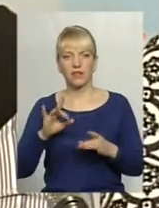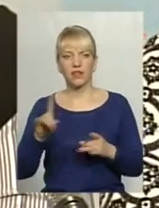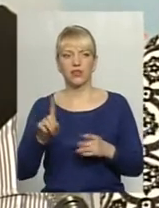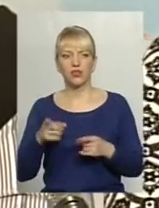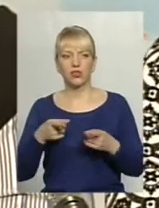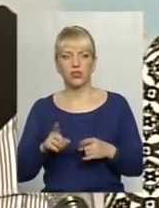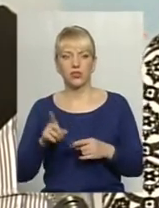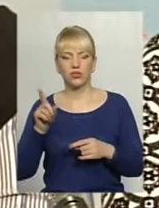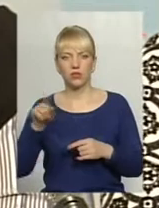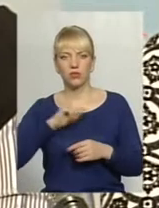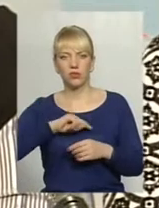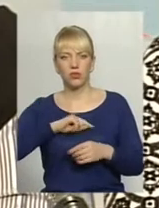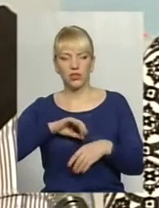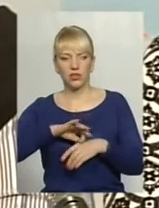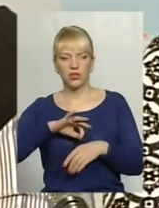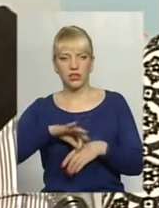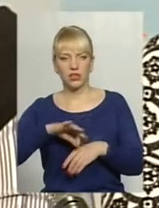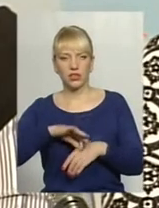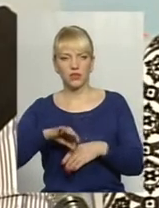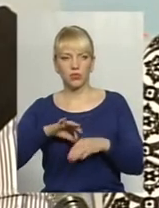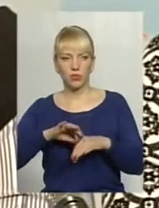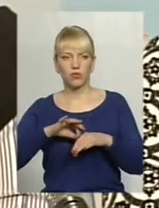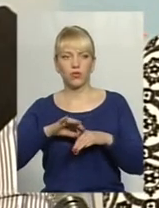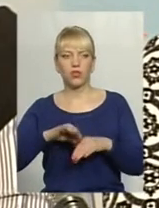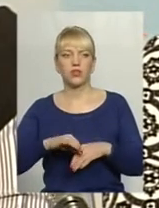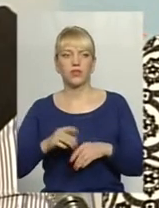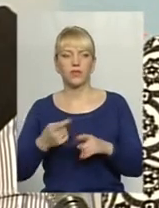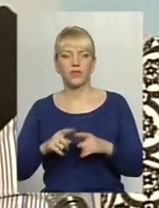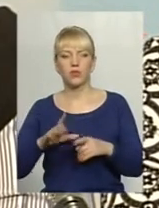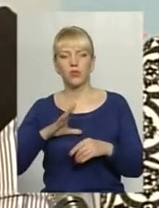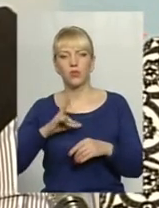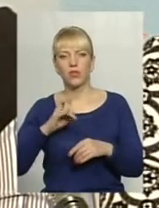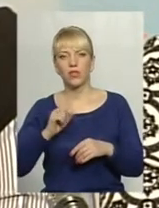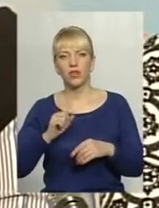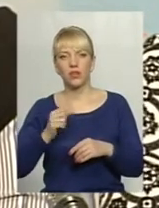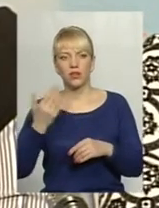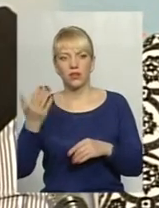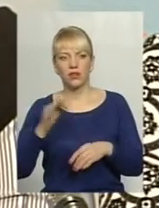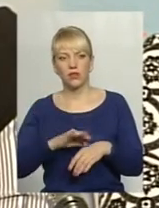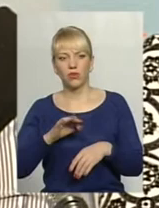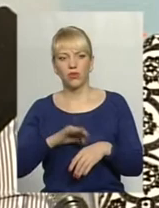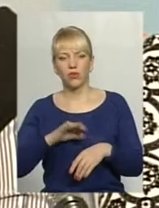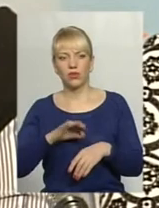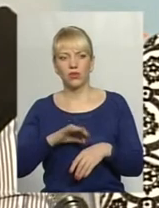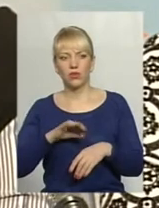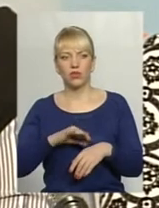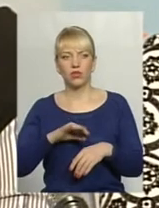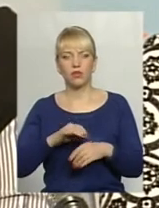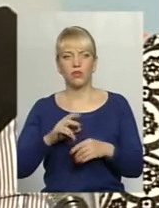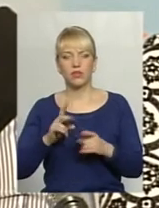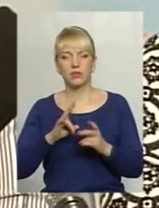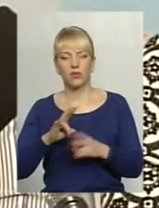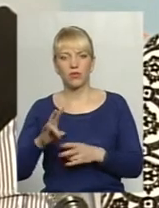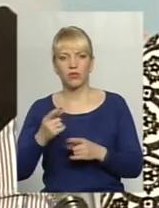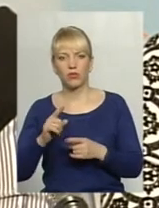дійсно не є психологічне насильство. Це було на фоні хвороби спровоковано, тому що